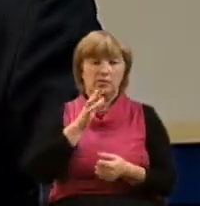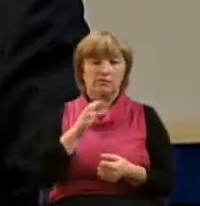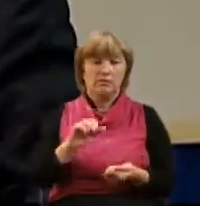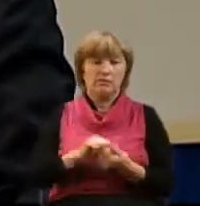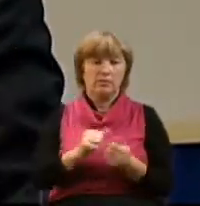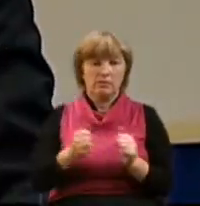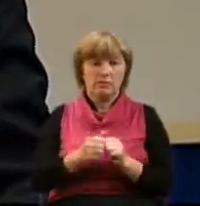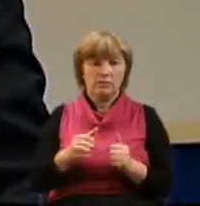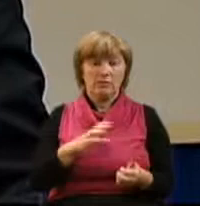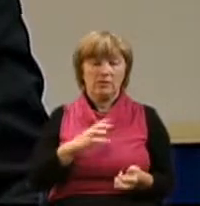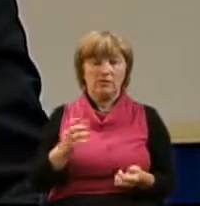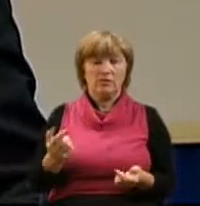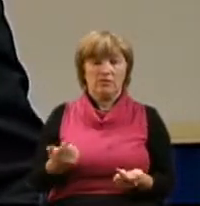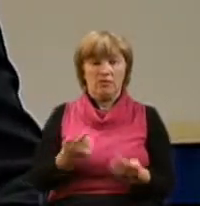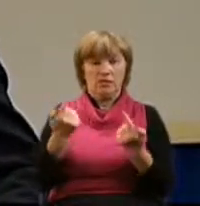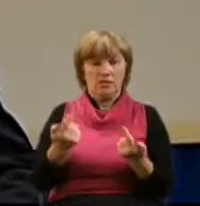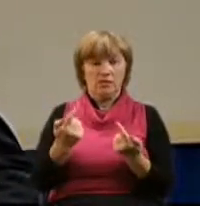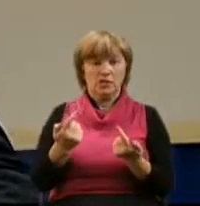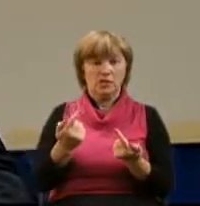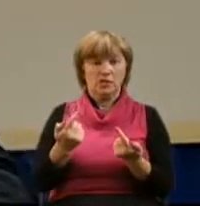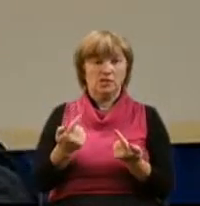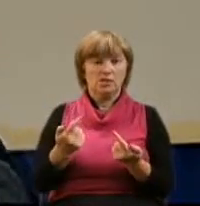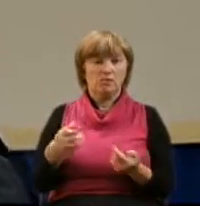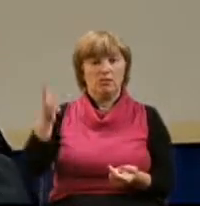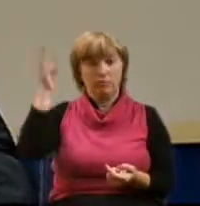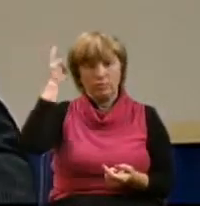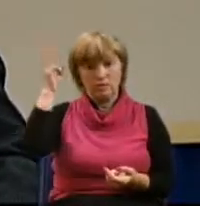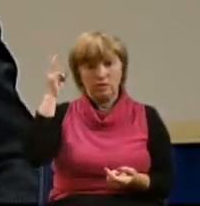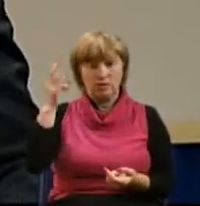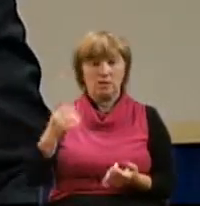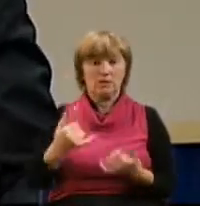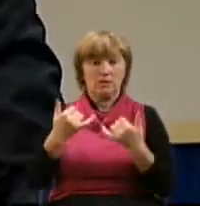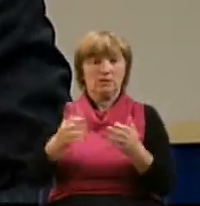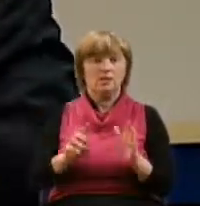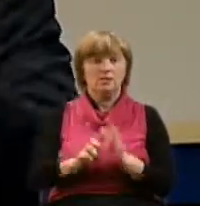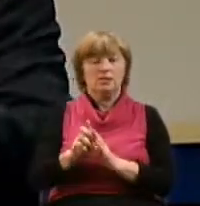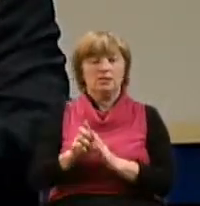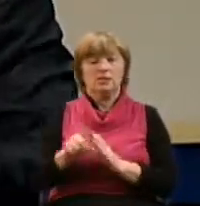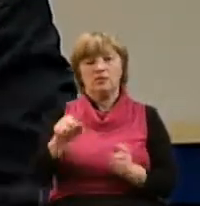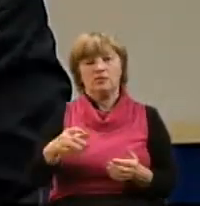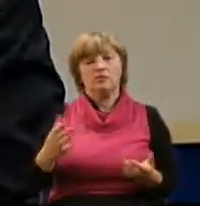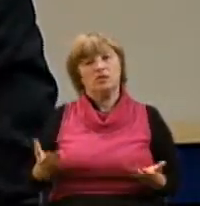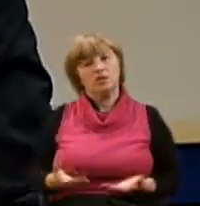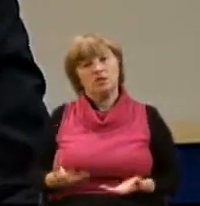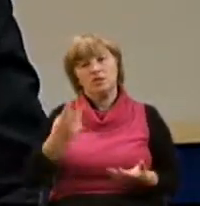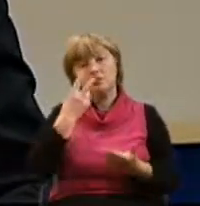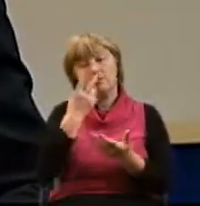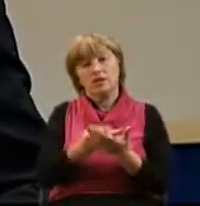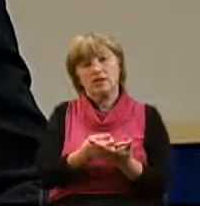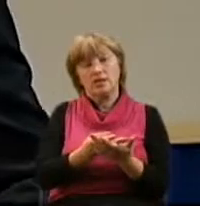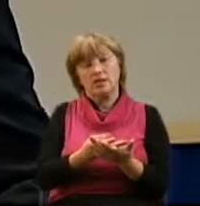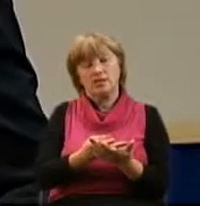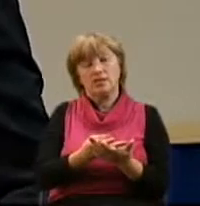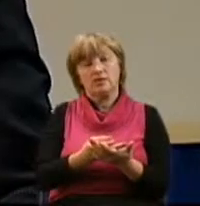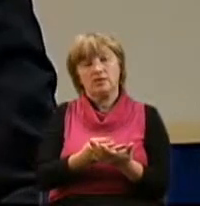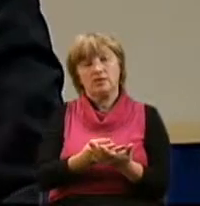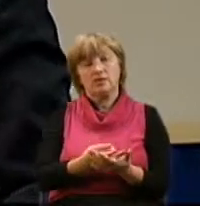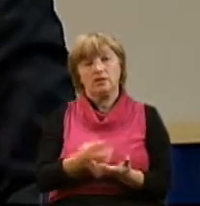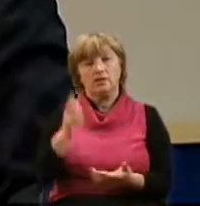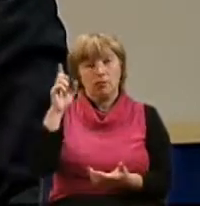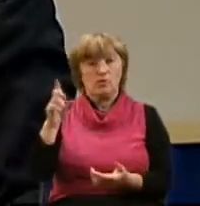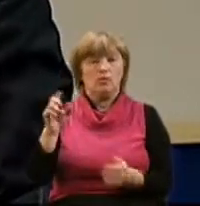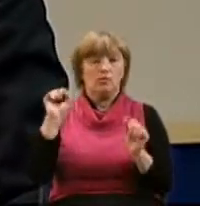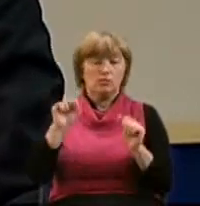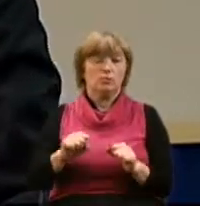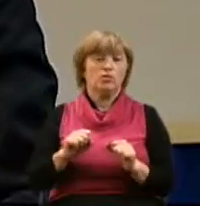конечно же, был величайшим авторитетом для церкви, и его жизнь, она показывает, что Бог